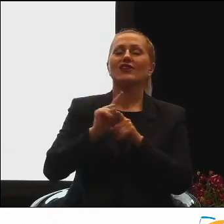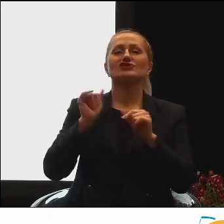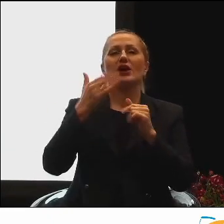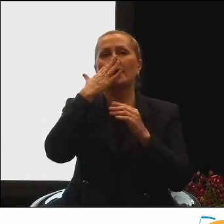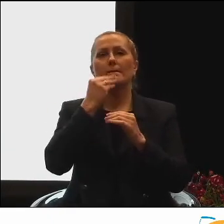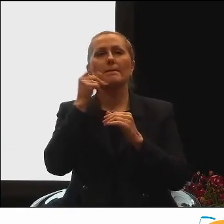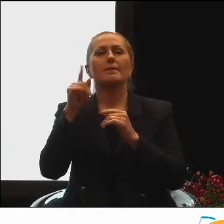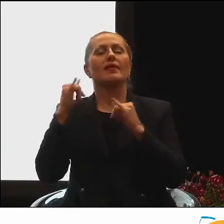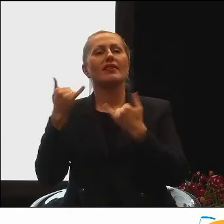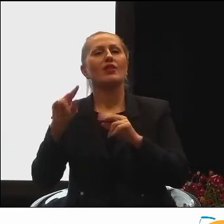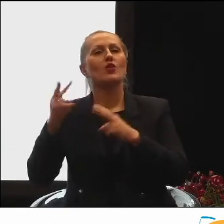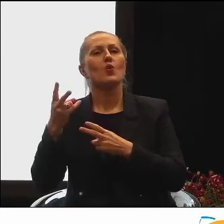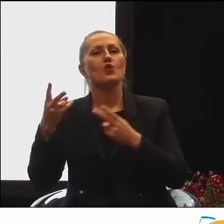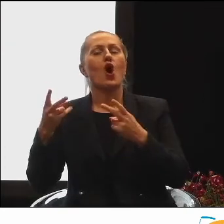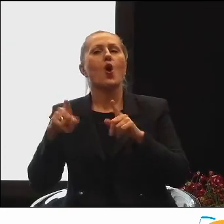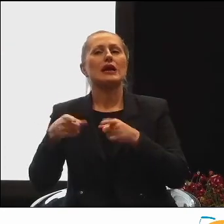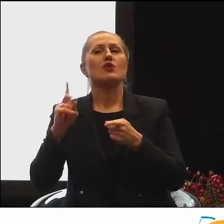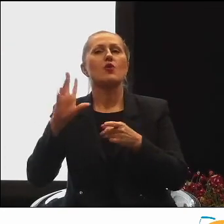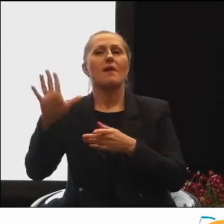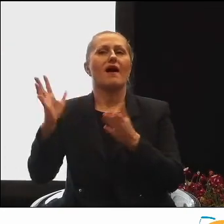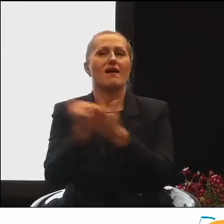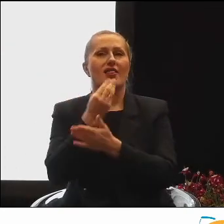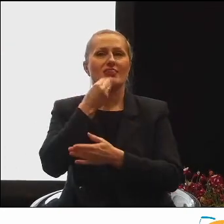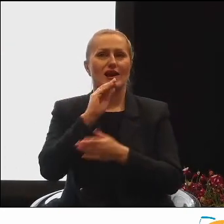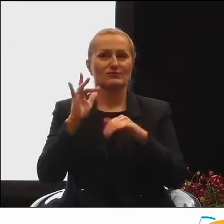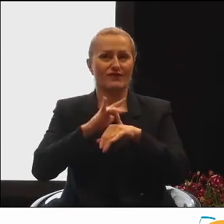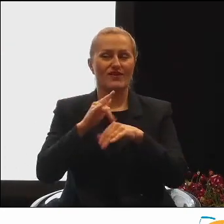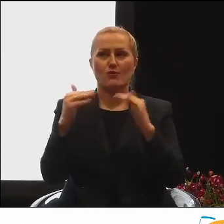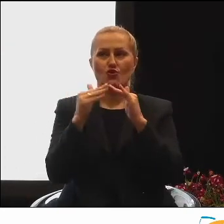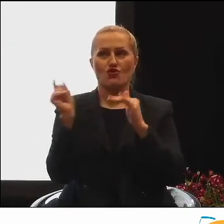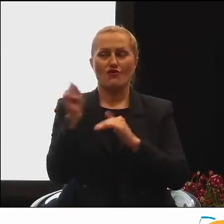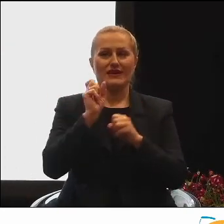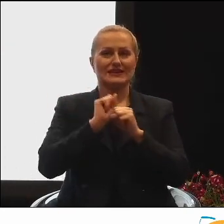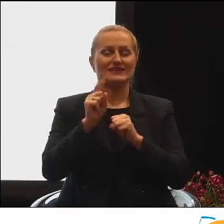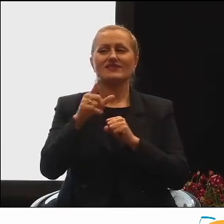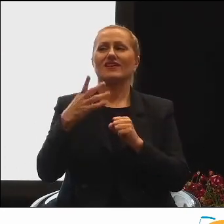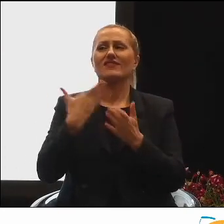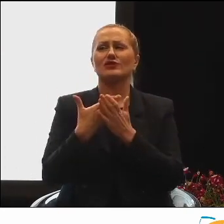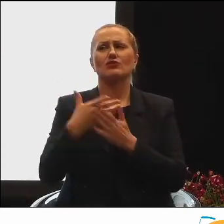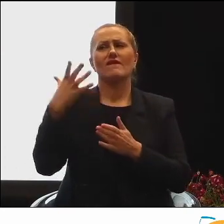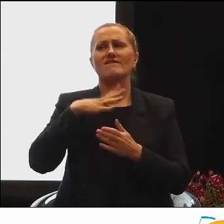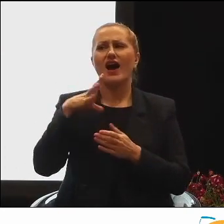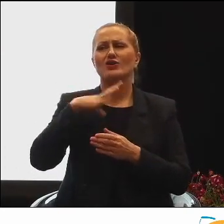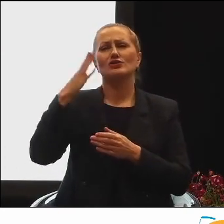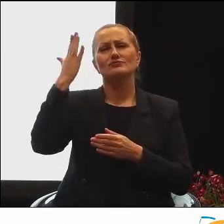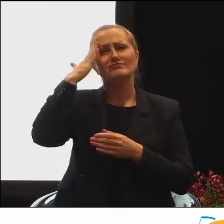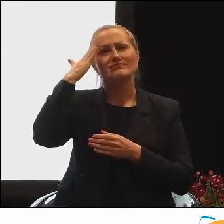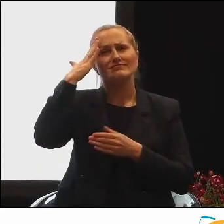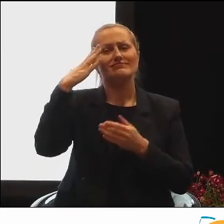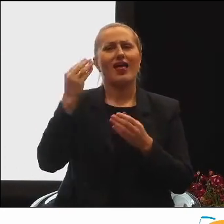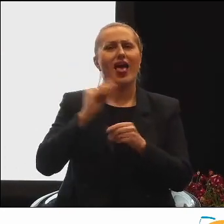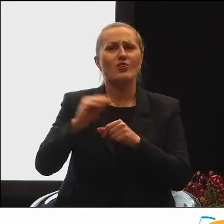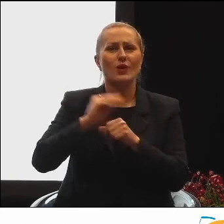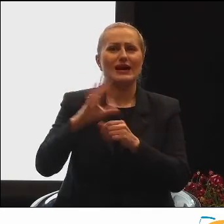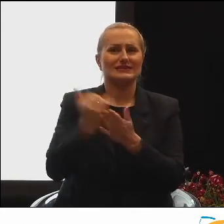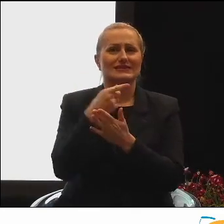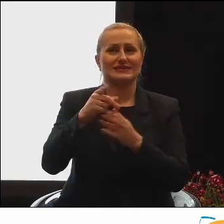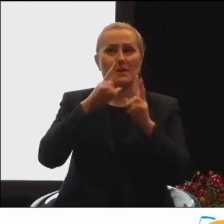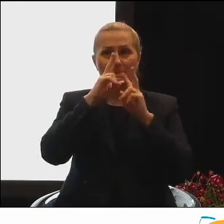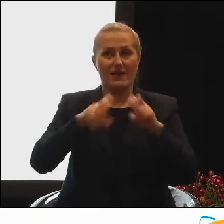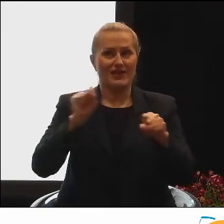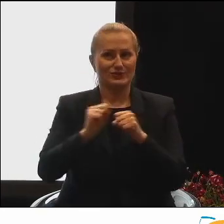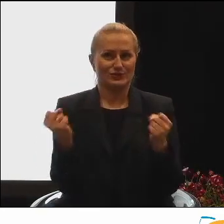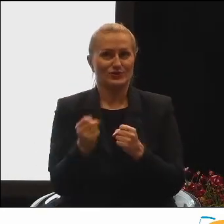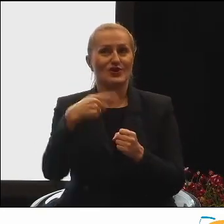organizacji, która osiąga najlepsze wyniki. Także ta wartość edukacyjna badania jest bardzo duża, co zresztą